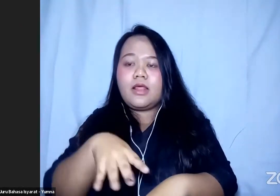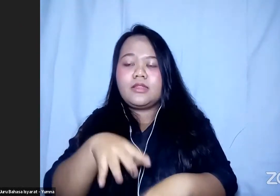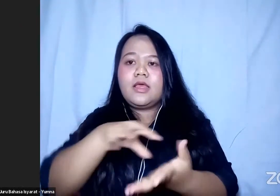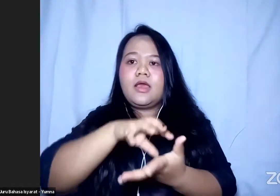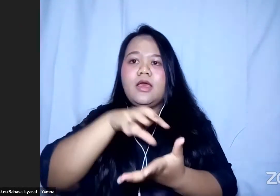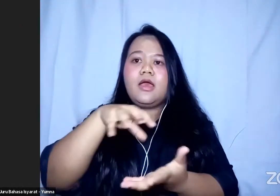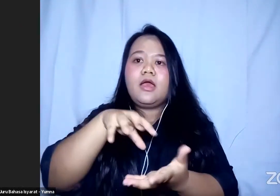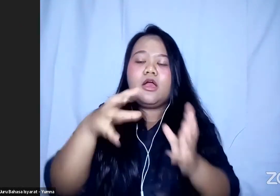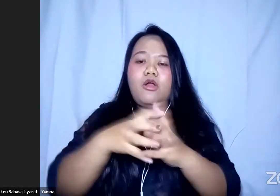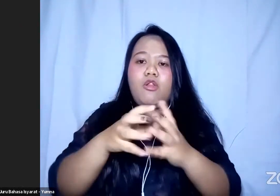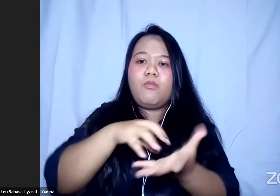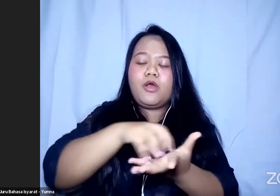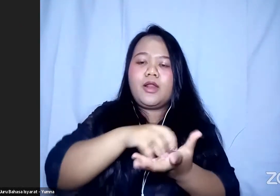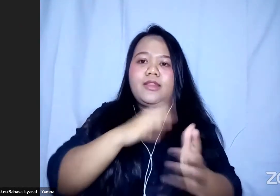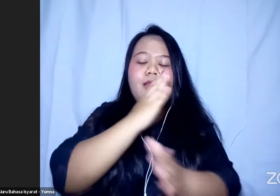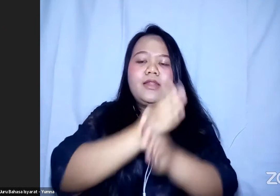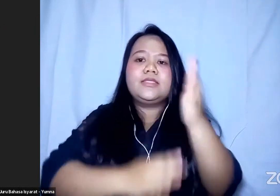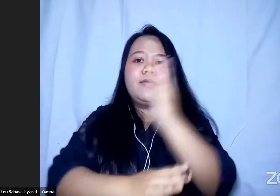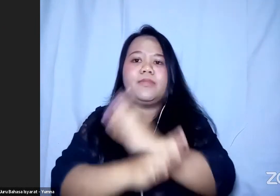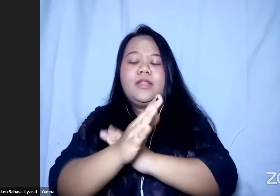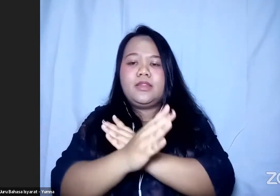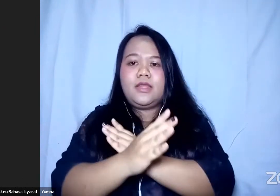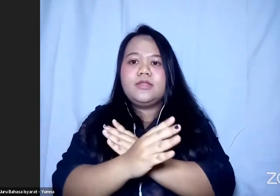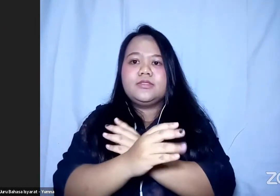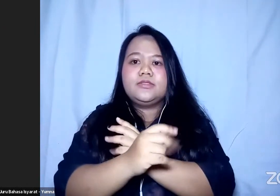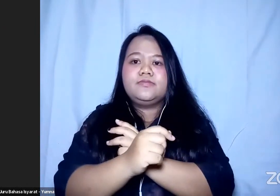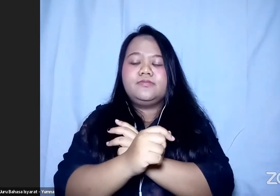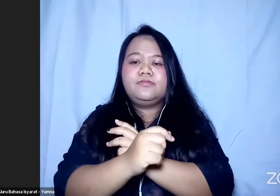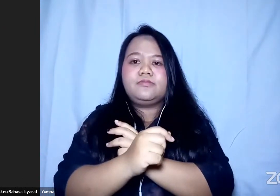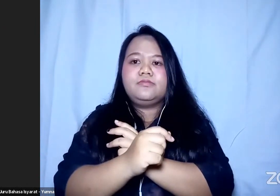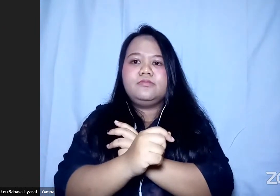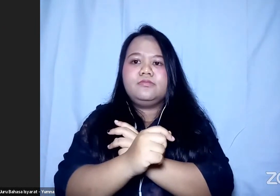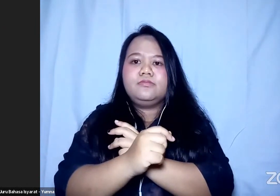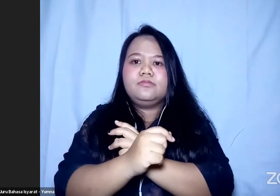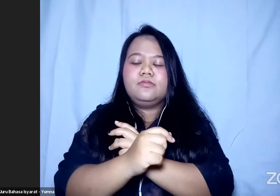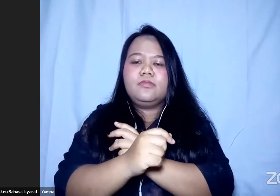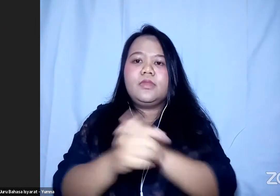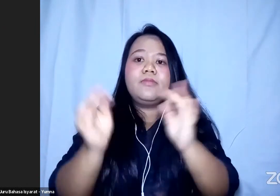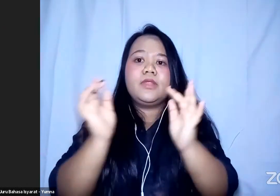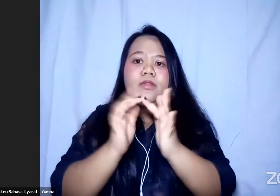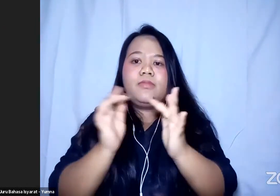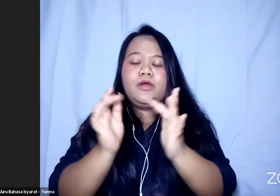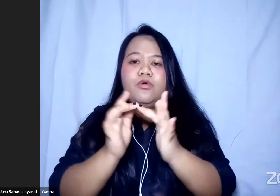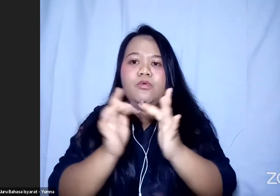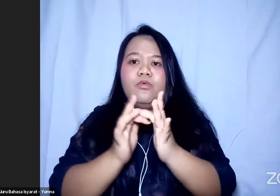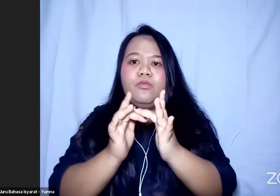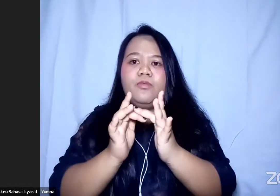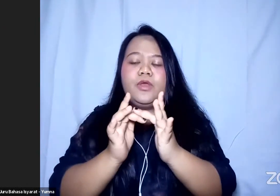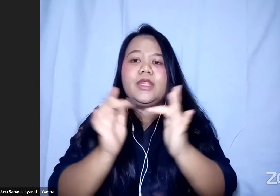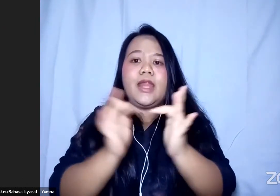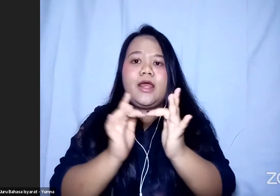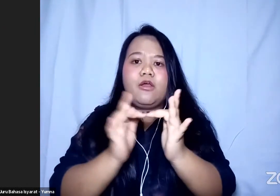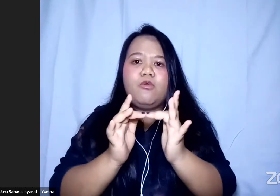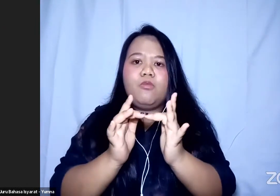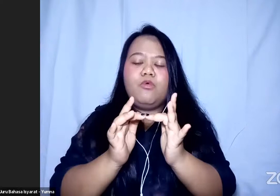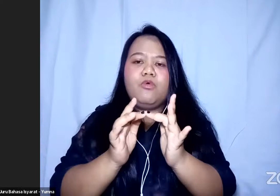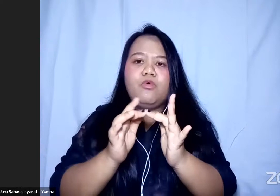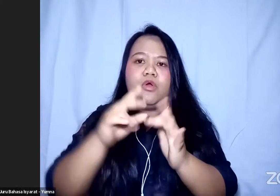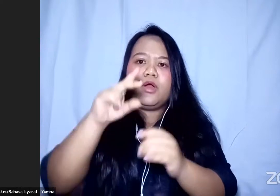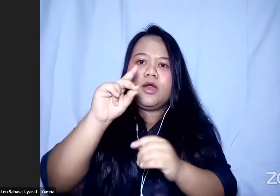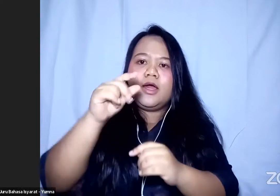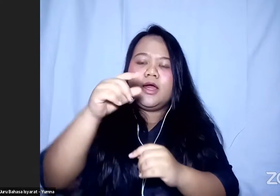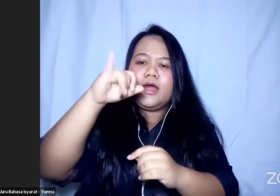Lainnya Ini Nanti Bisa Menghubungi Narah Hubung Kami Mas Rizki